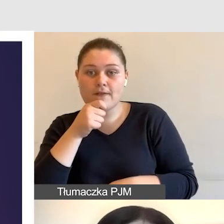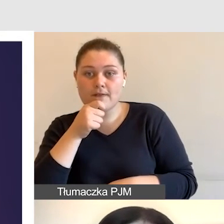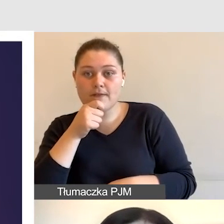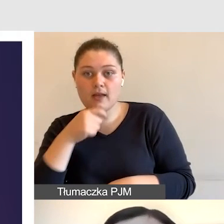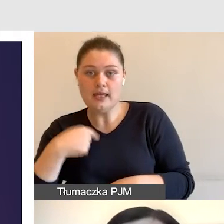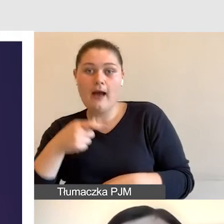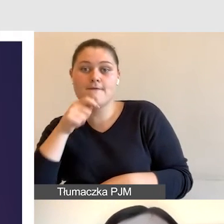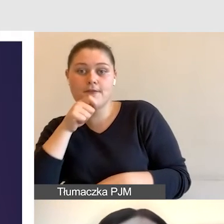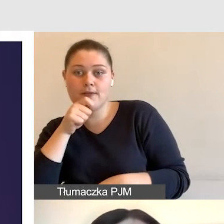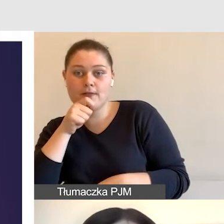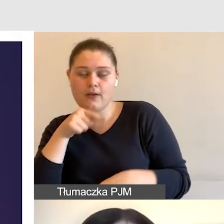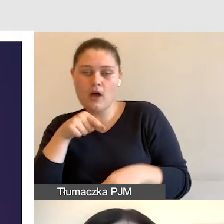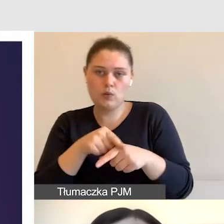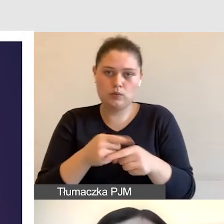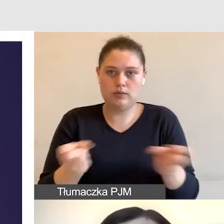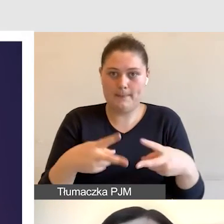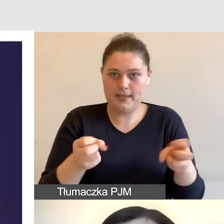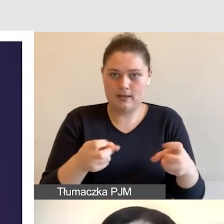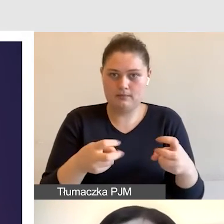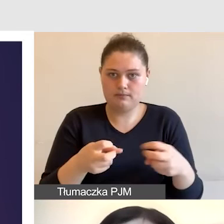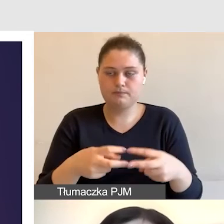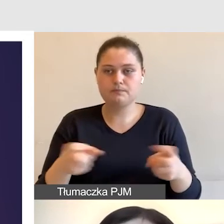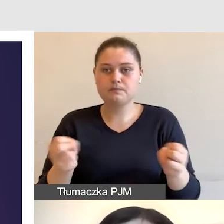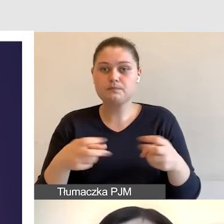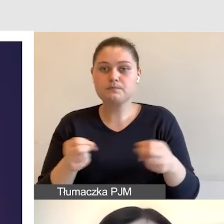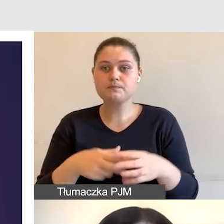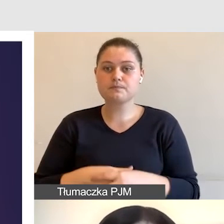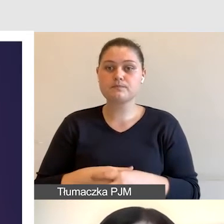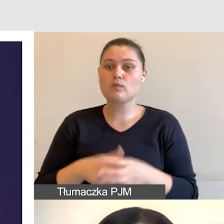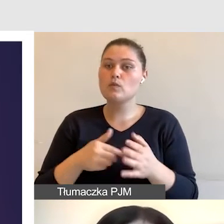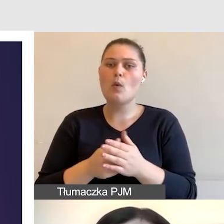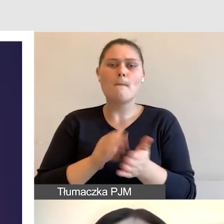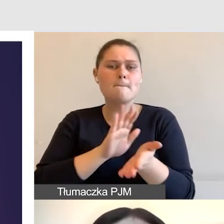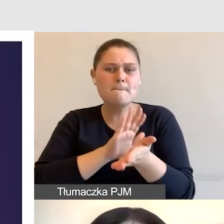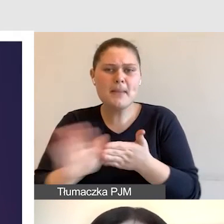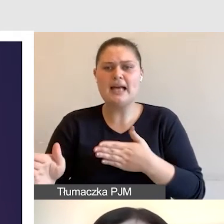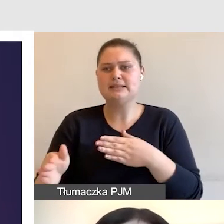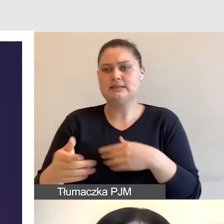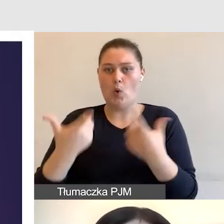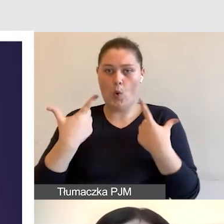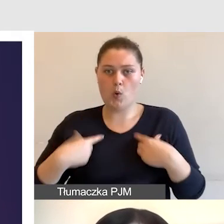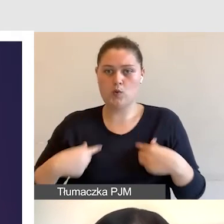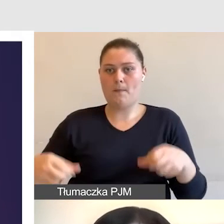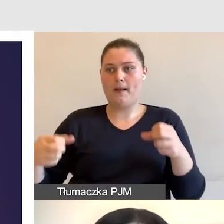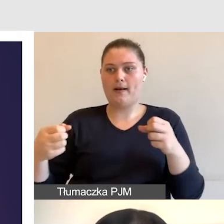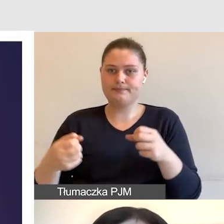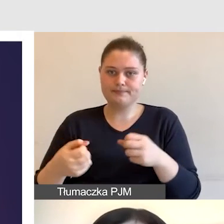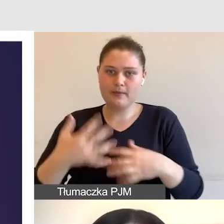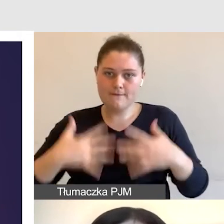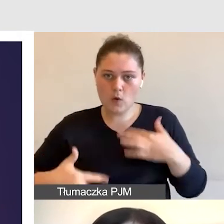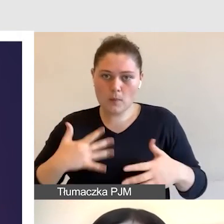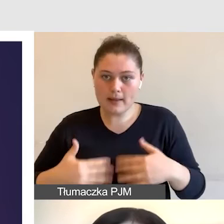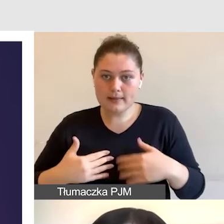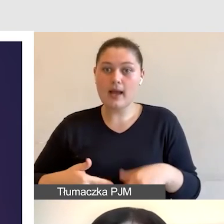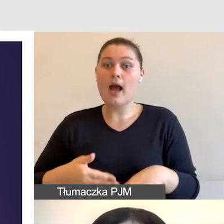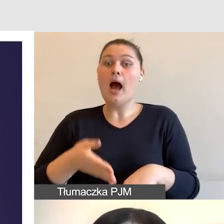Jest to możliwe po integracji bez działań informatycznych, laik tego nie zrobi. Po integracji jest to możliwe